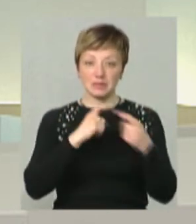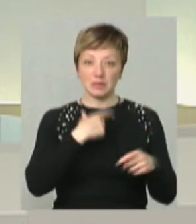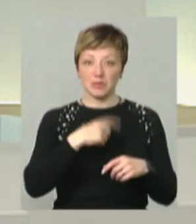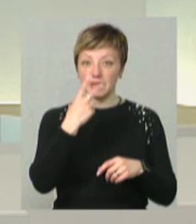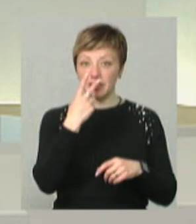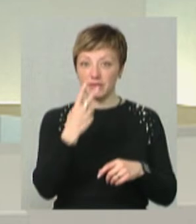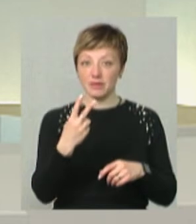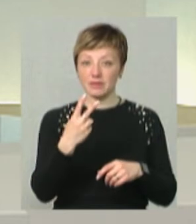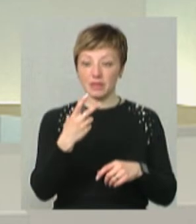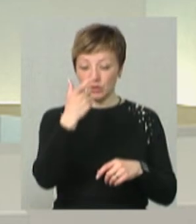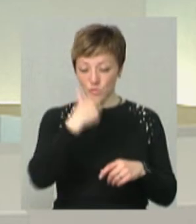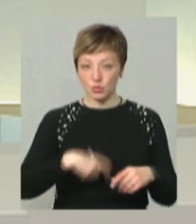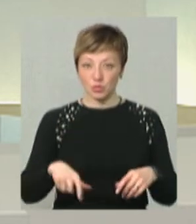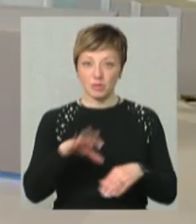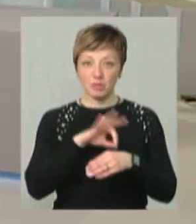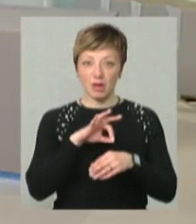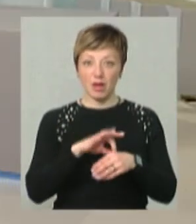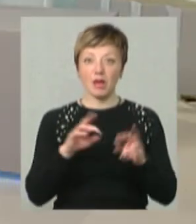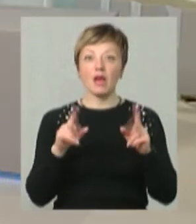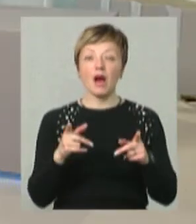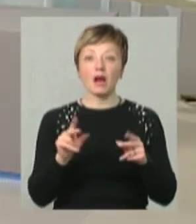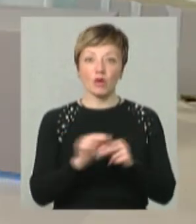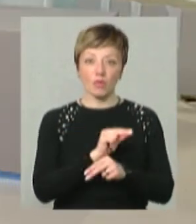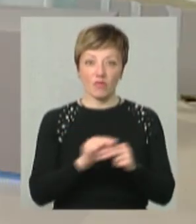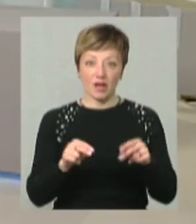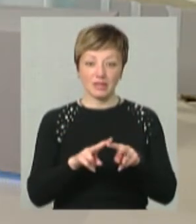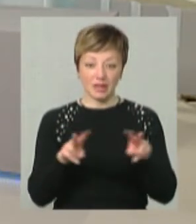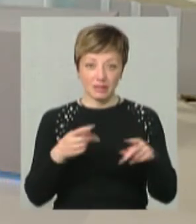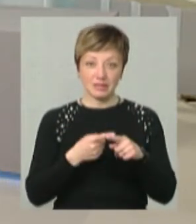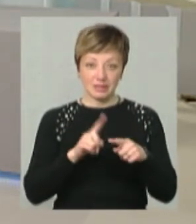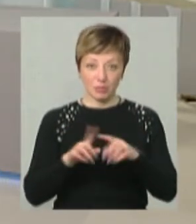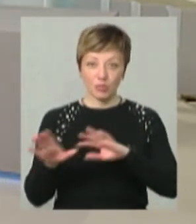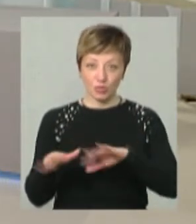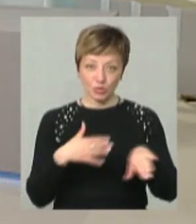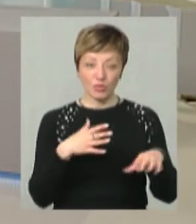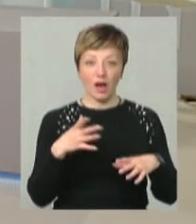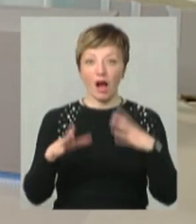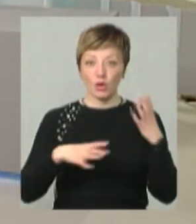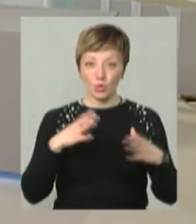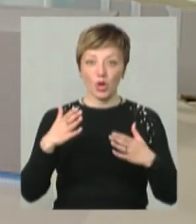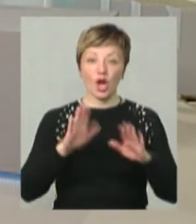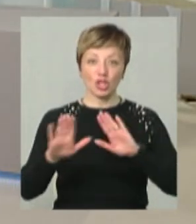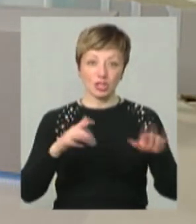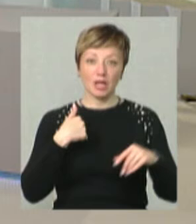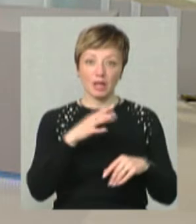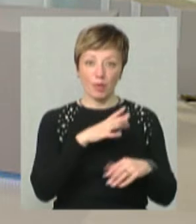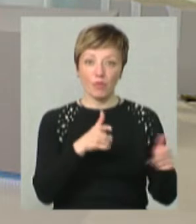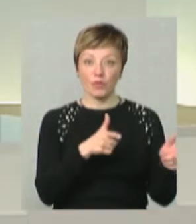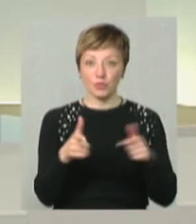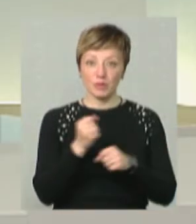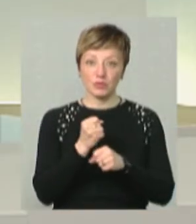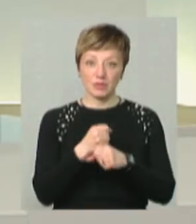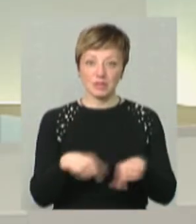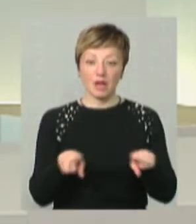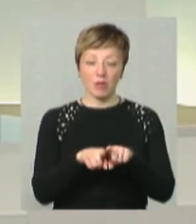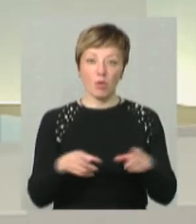дивився на собі, на свої болячці, як лікувати. Так я це пройшов, як актор і режисер, так що я був готовий працювати з